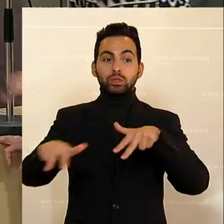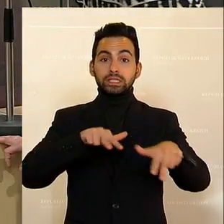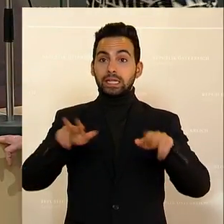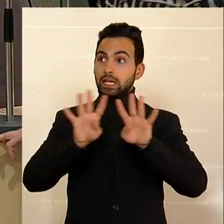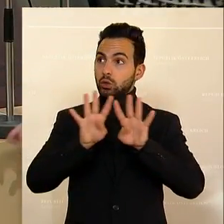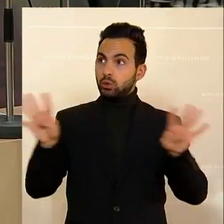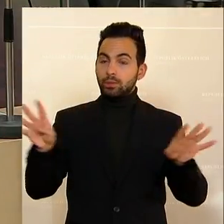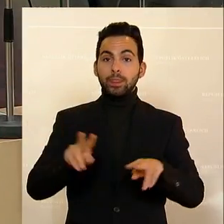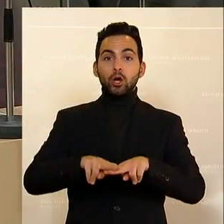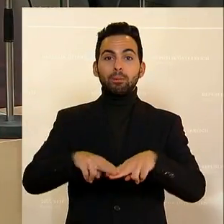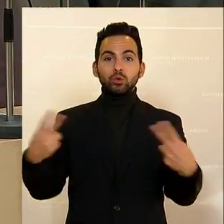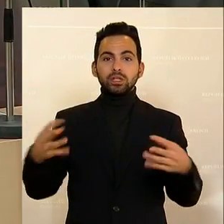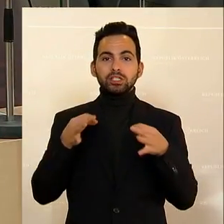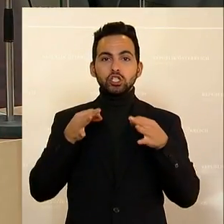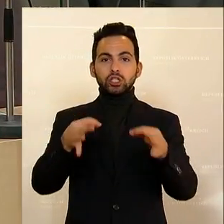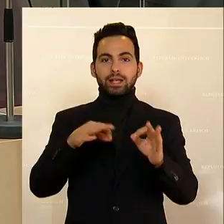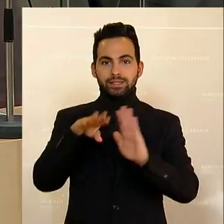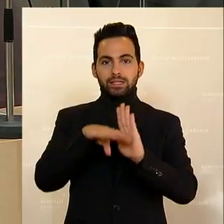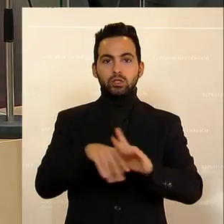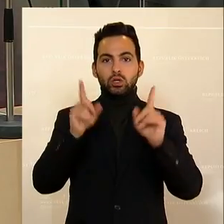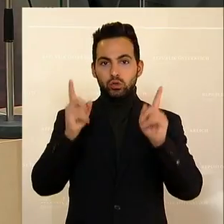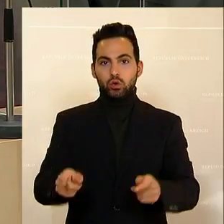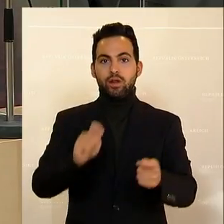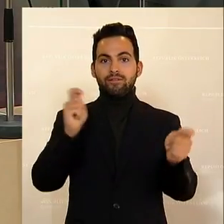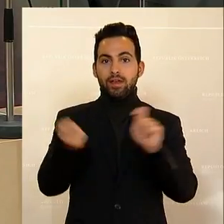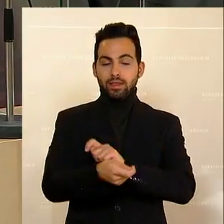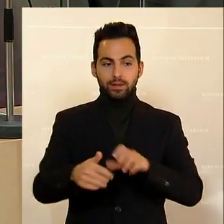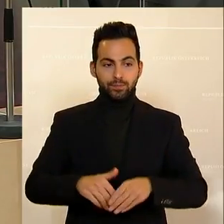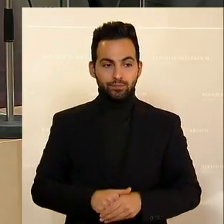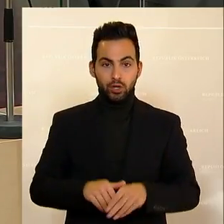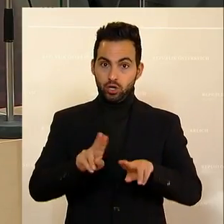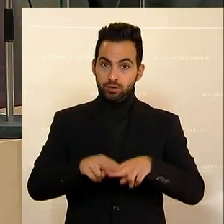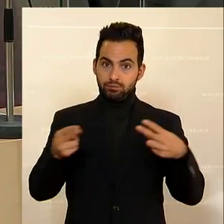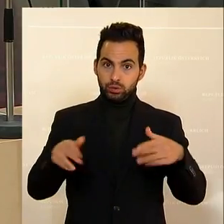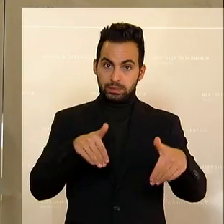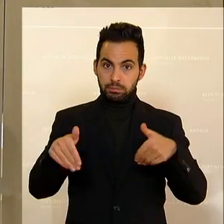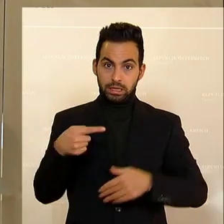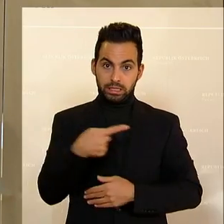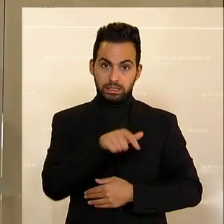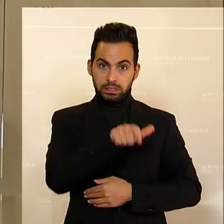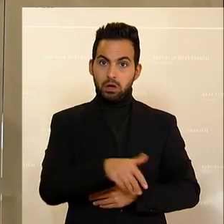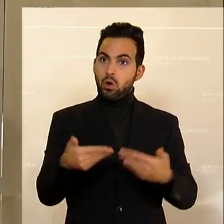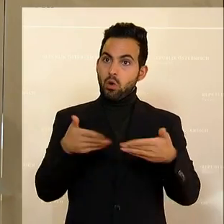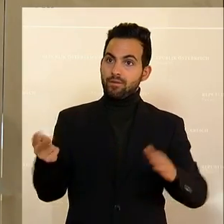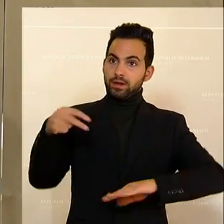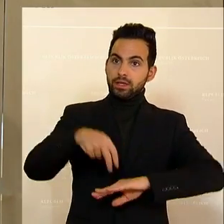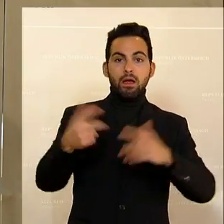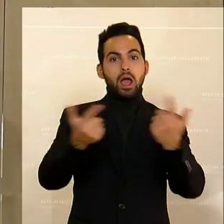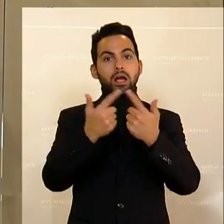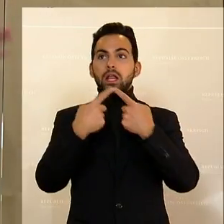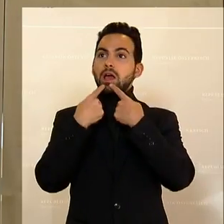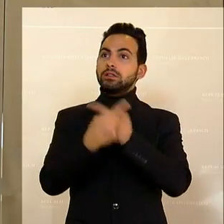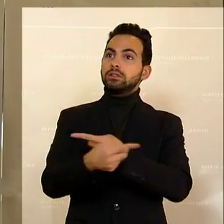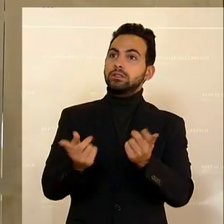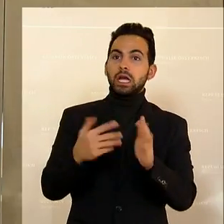Bundesstraßengesetz zu ändern. Die Bundesministerin erklärt in der Öffentlichkeit, dass sie mit dem Gesetz,